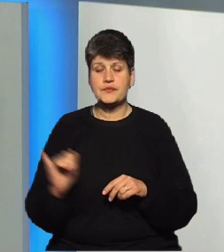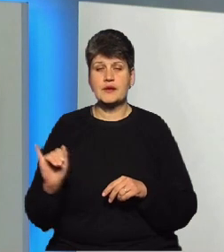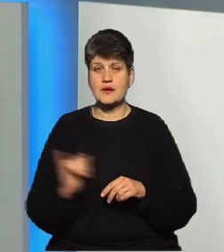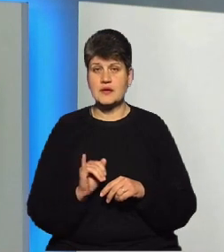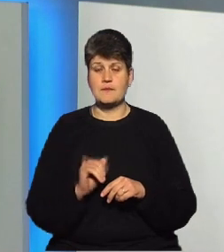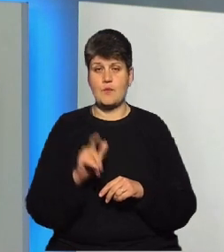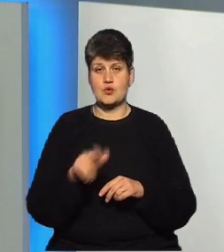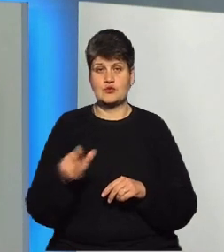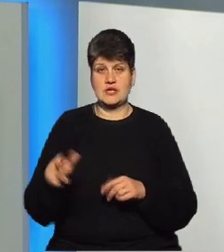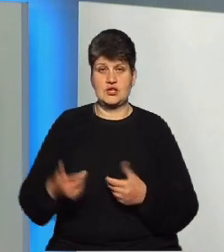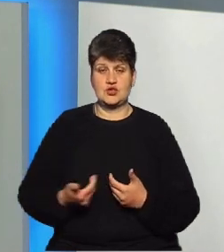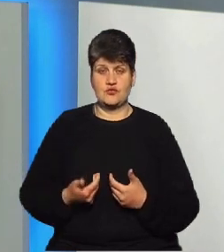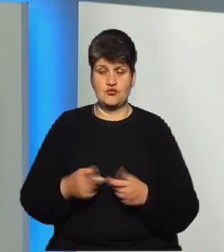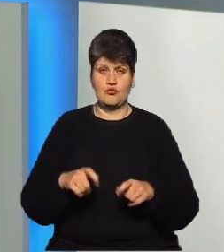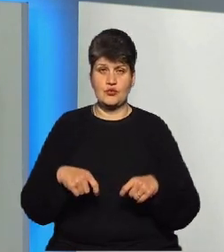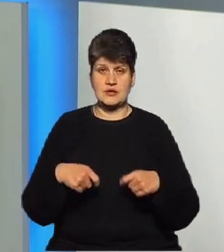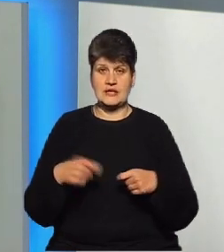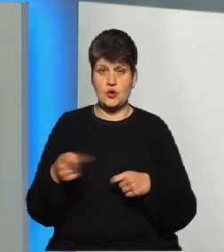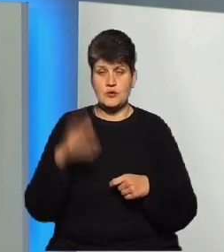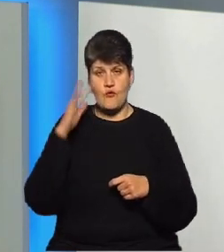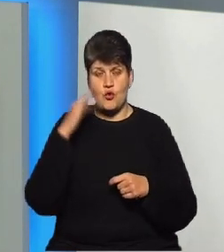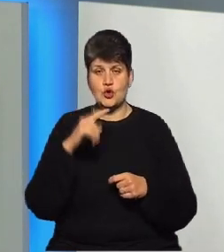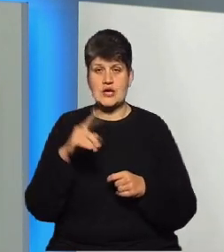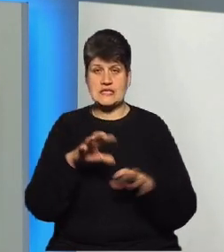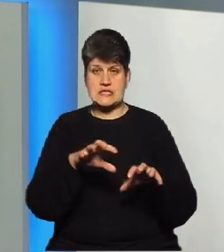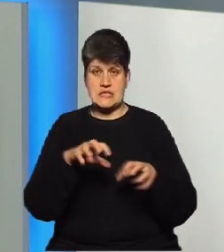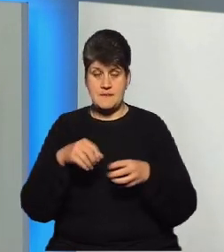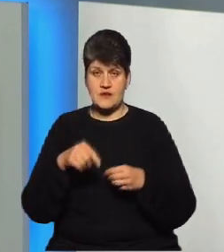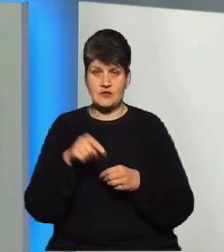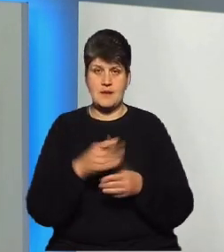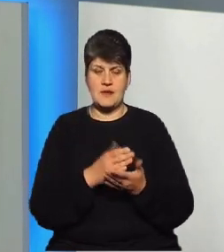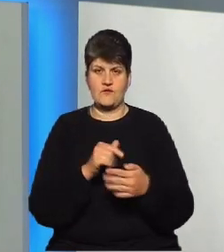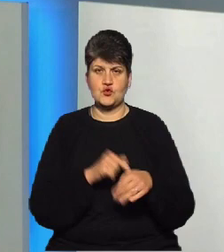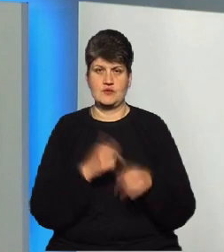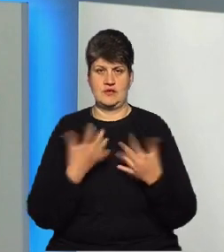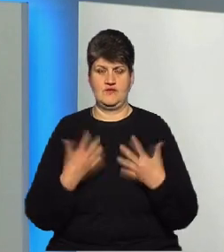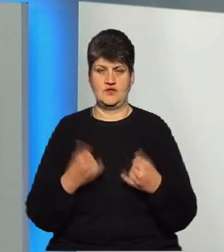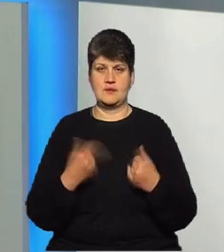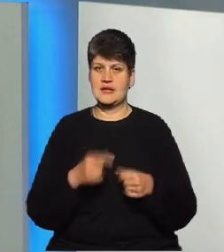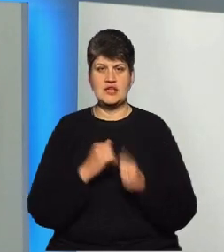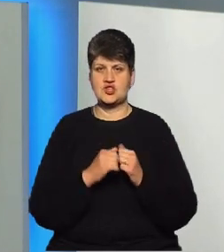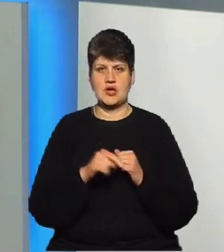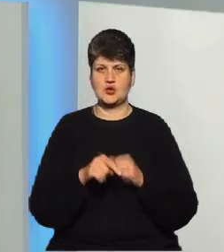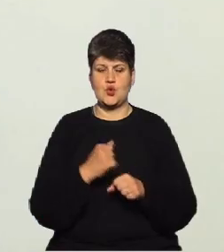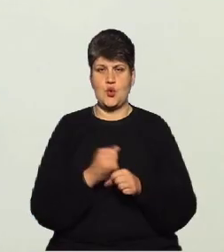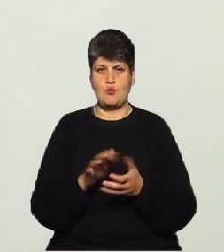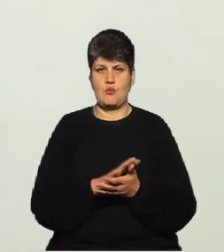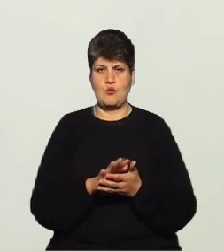які проживають в зоні подачі води з Тернопільського водозабору, вони б мали це вже відчувати, тому що ми не так часто тут робимо промивання мереж.